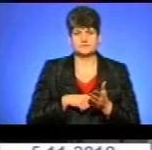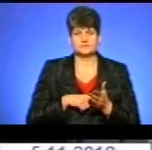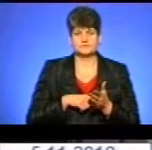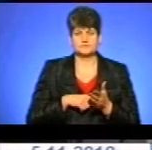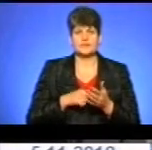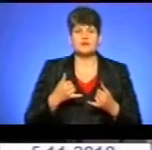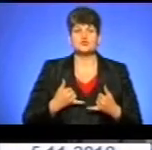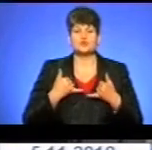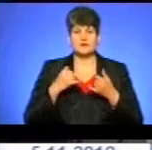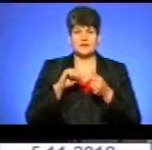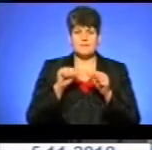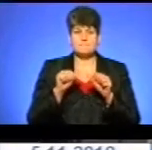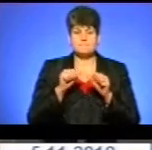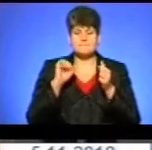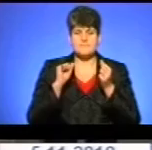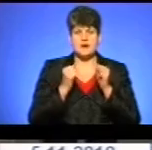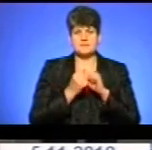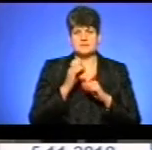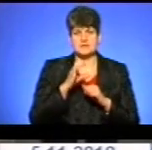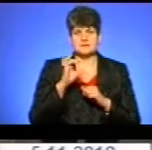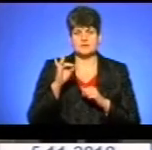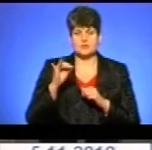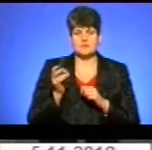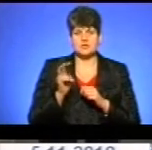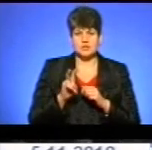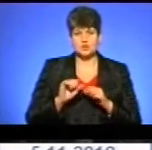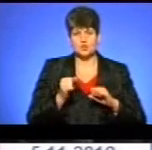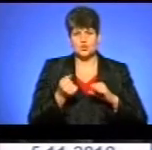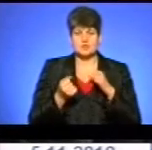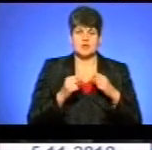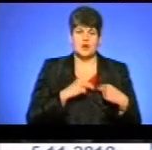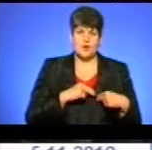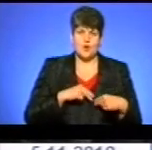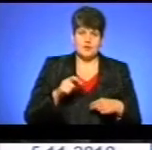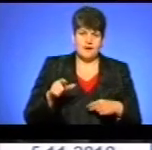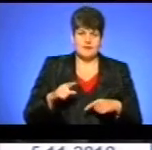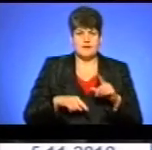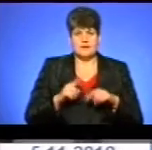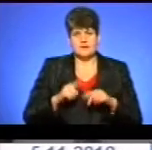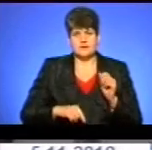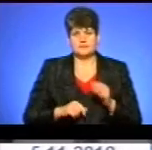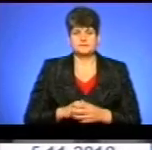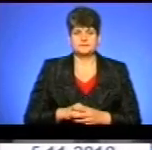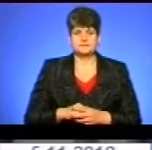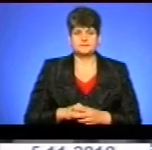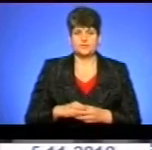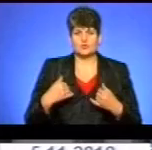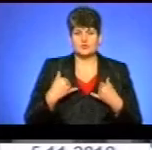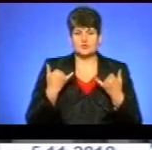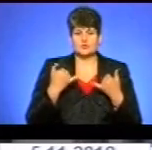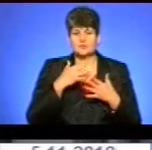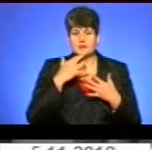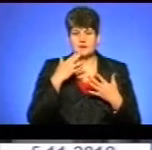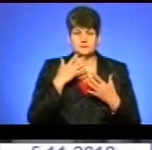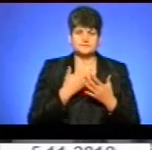Вшанувати пам'ять поета-пісняра Сергія Сірого прийшли його друзі-колеги-рідні. У нас сьогодні дуже багато